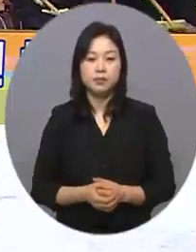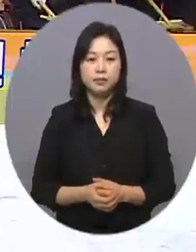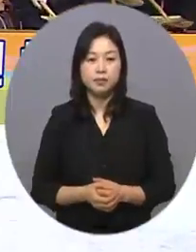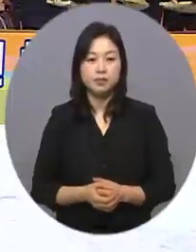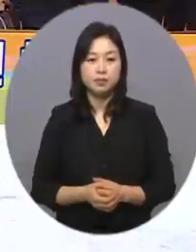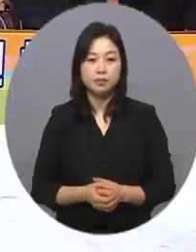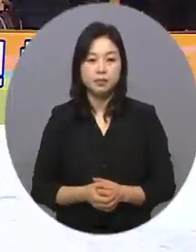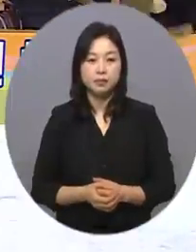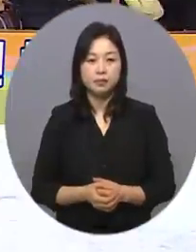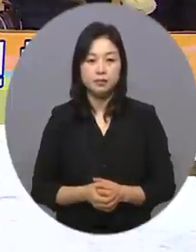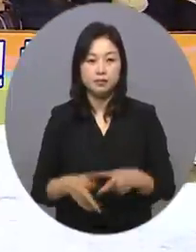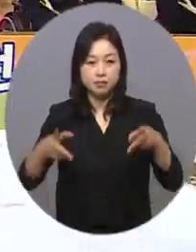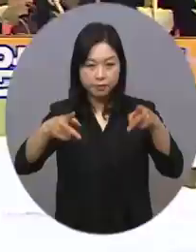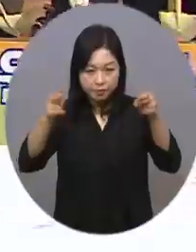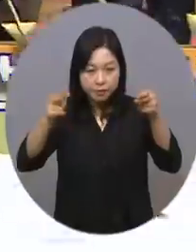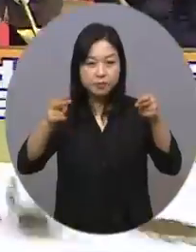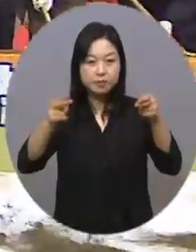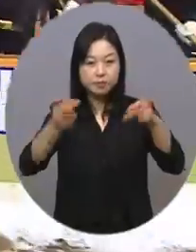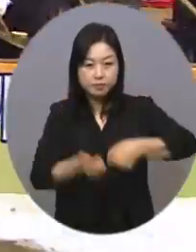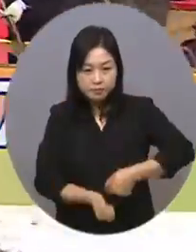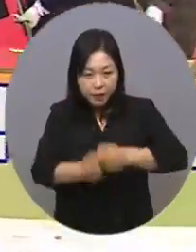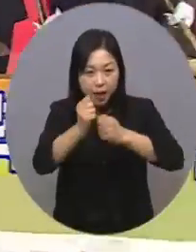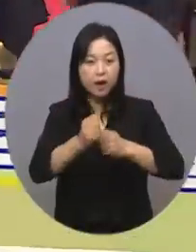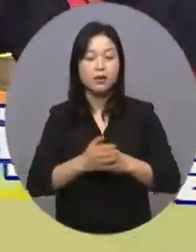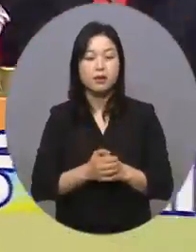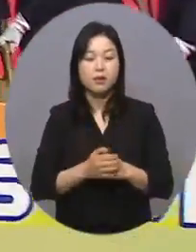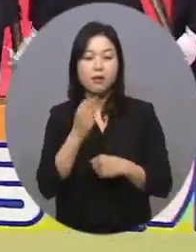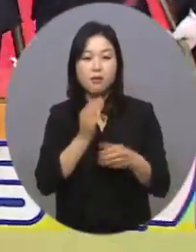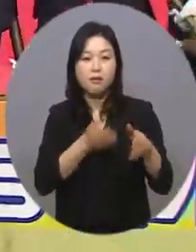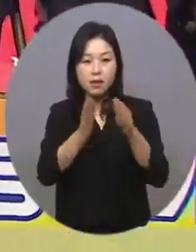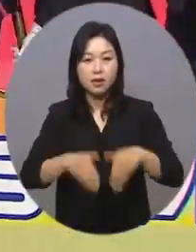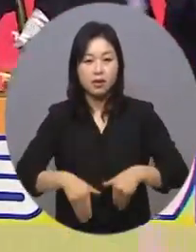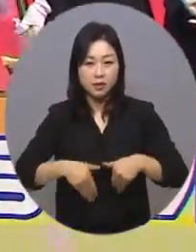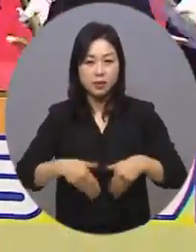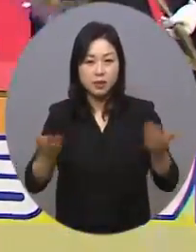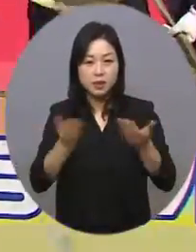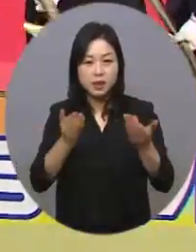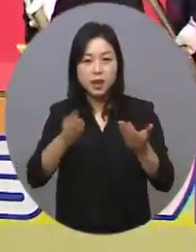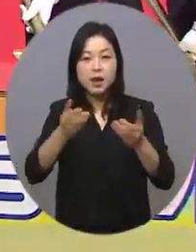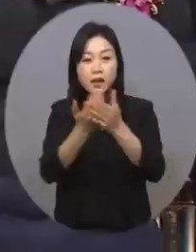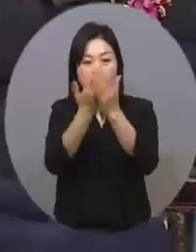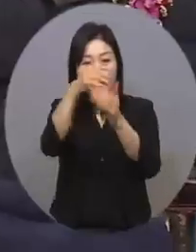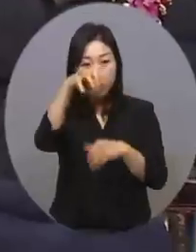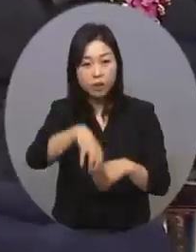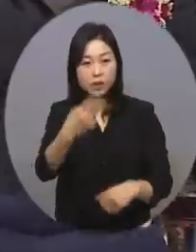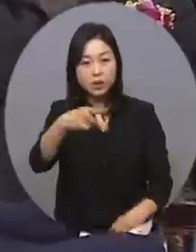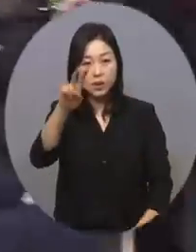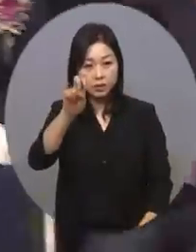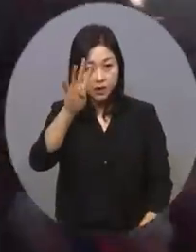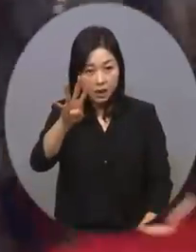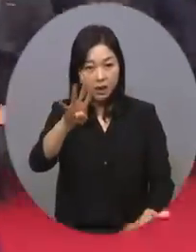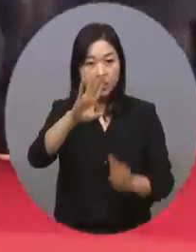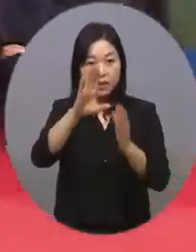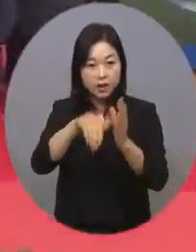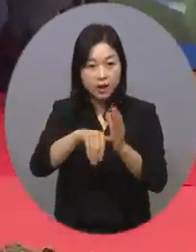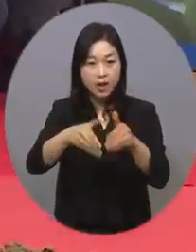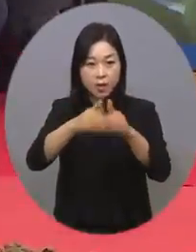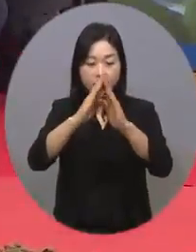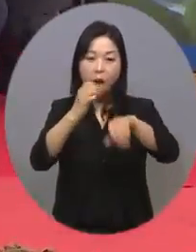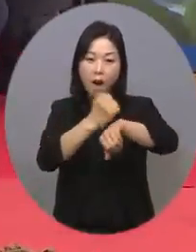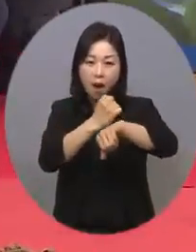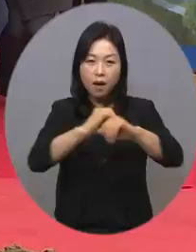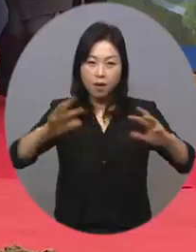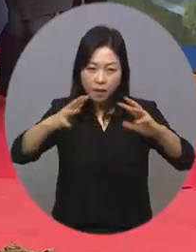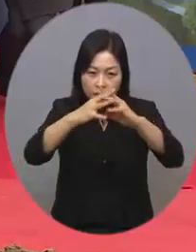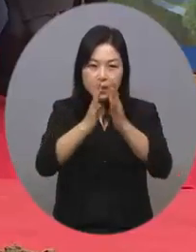첫 스탑을 뜬 경기 남부 직업능력개발원은 2024년 상반기 준공을 목표로 본격적인 건립 절차에 들어갈